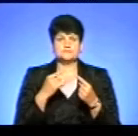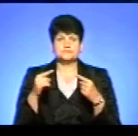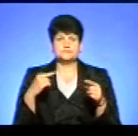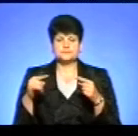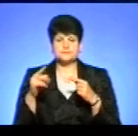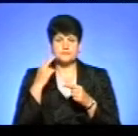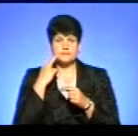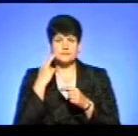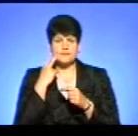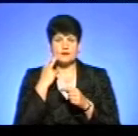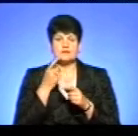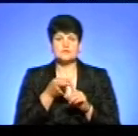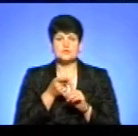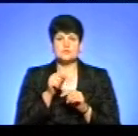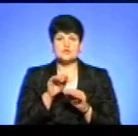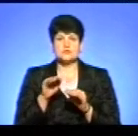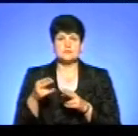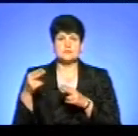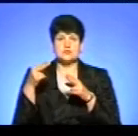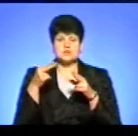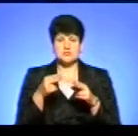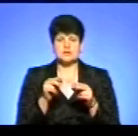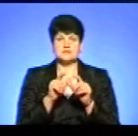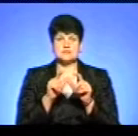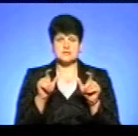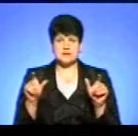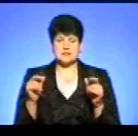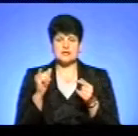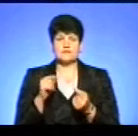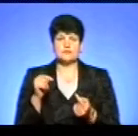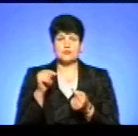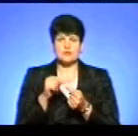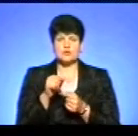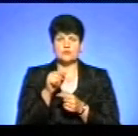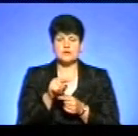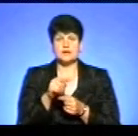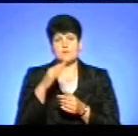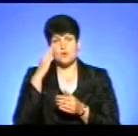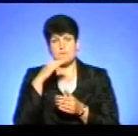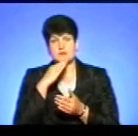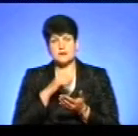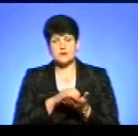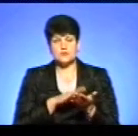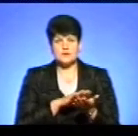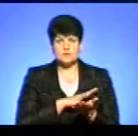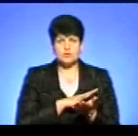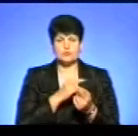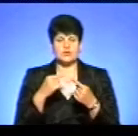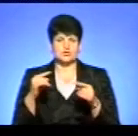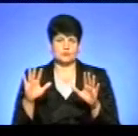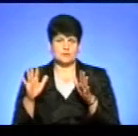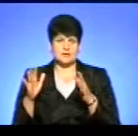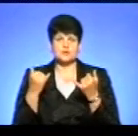силу того, що діти прибували до закладів дошкільної освіти і, відповідно, десь вони або батьки їх реєстрували, або інші моменти.